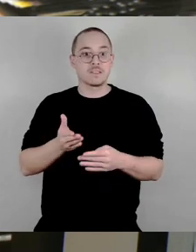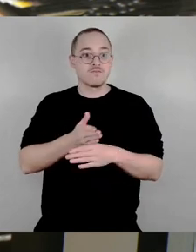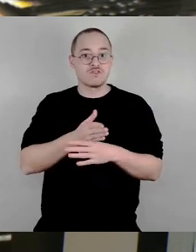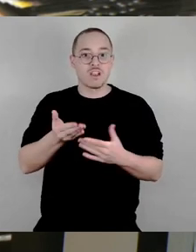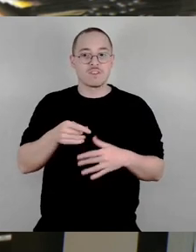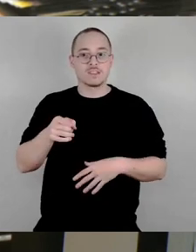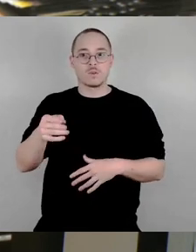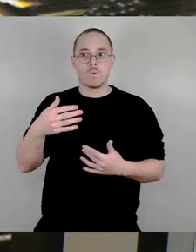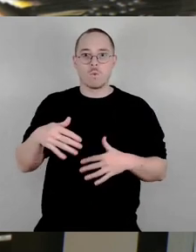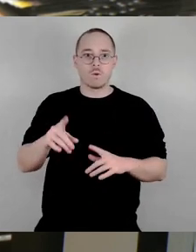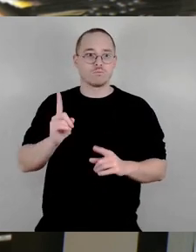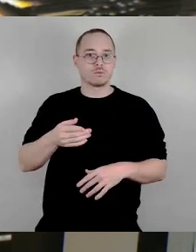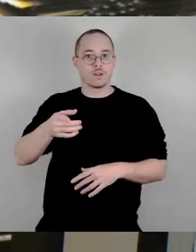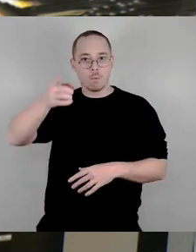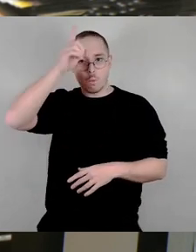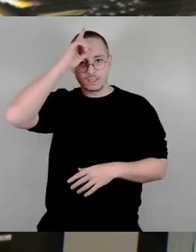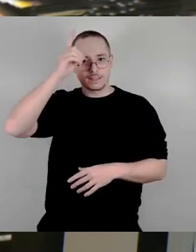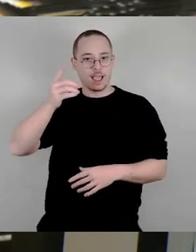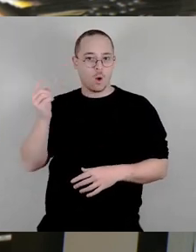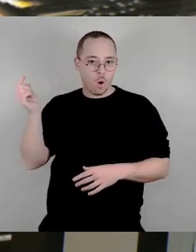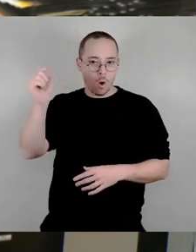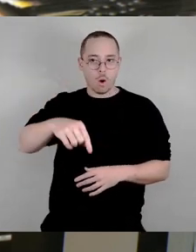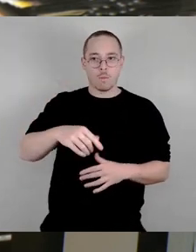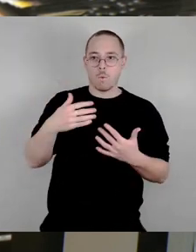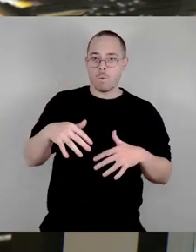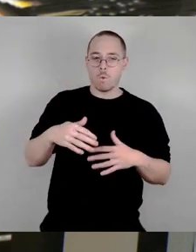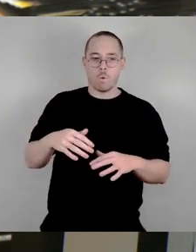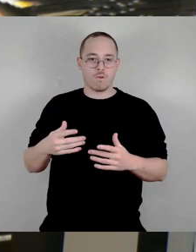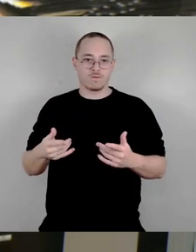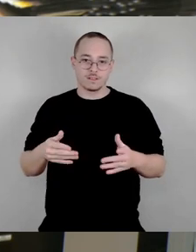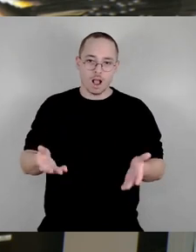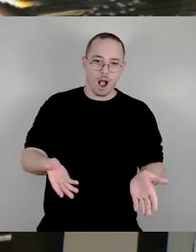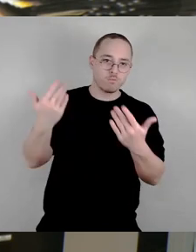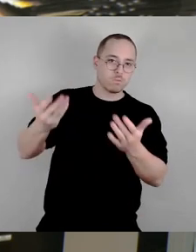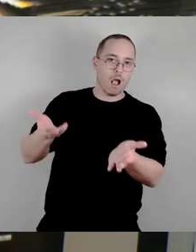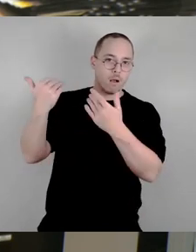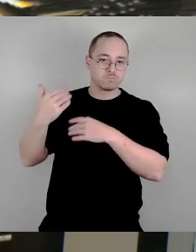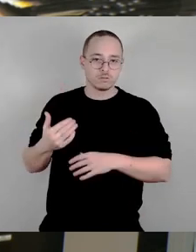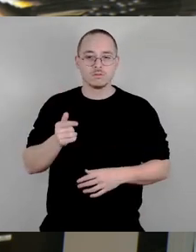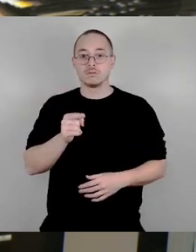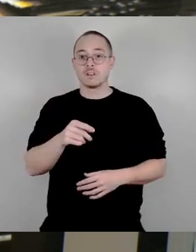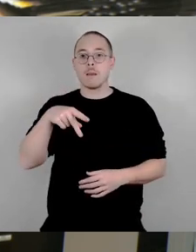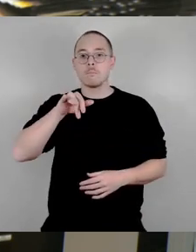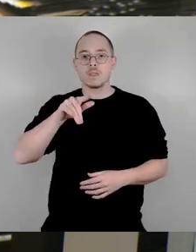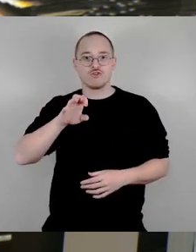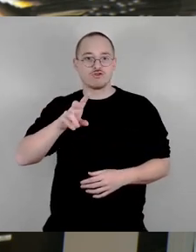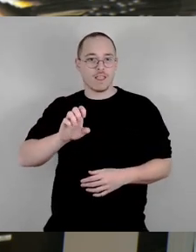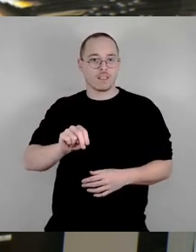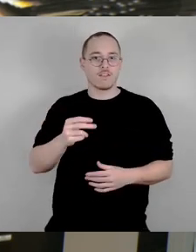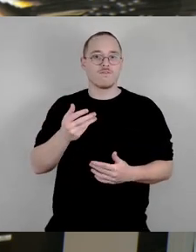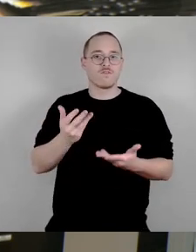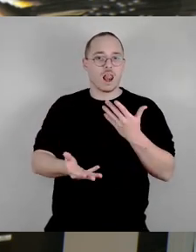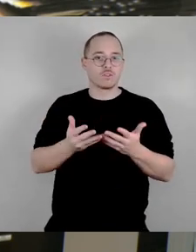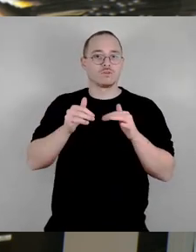Bedenken, dass in Pieschen Aufwertungsdruck entsteht, der wird auch entstehen, wenn wir dort nicht aufpassen. Und was macht man da? Nach